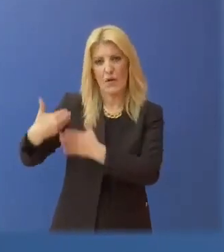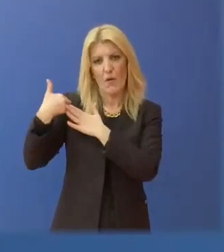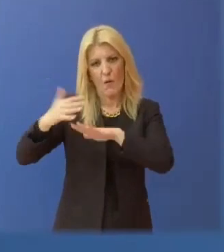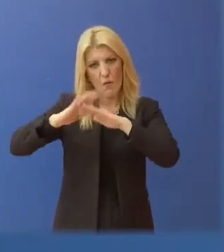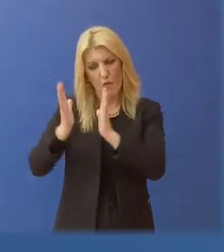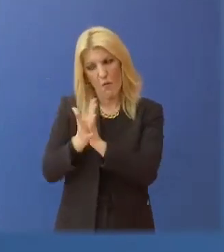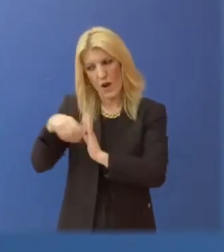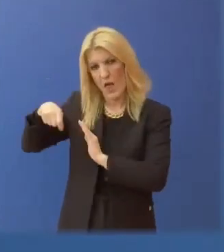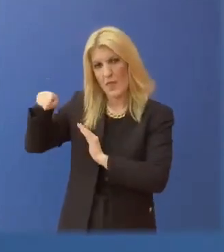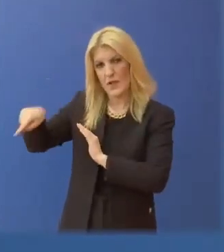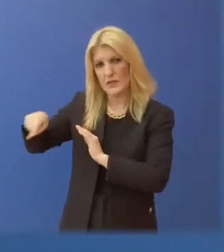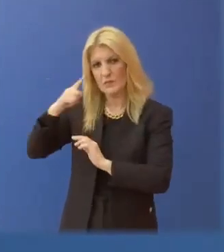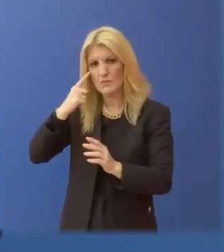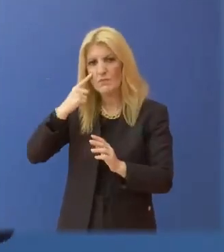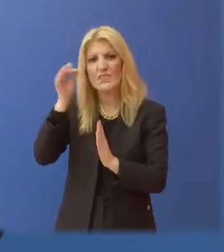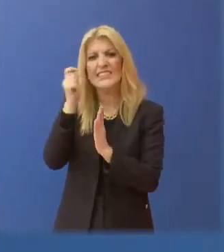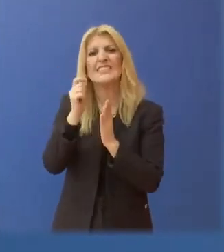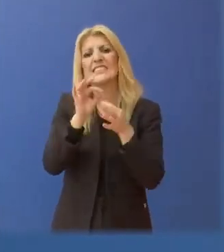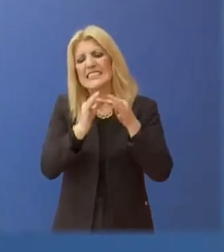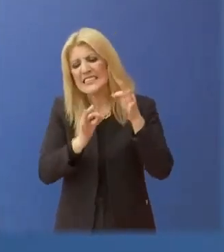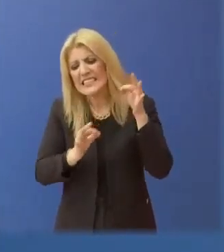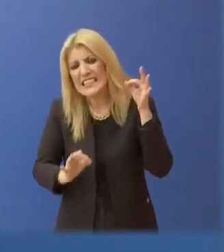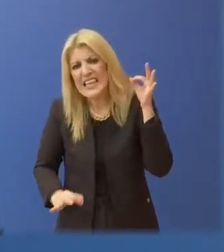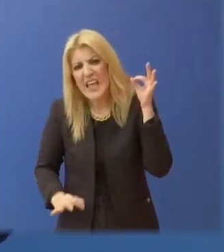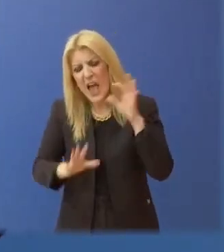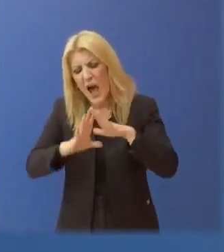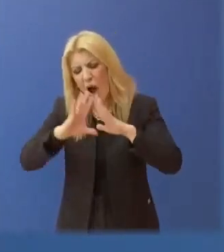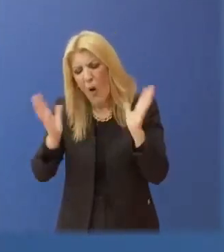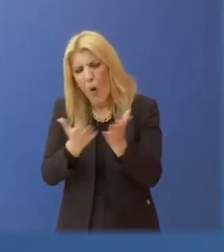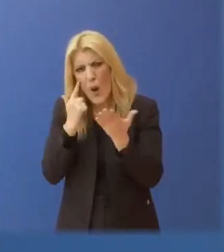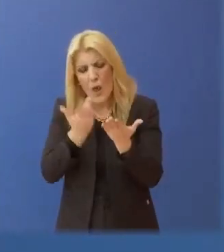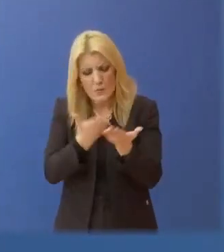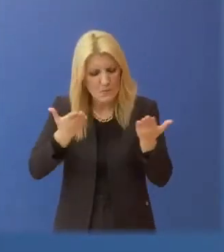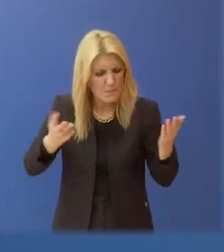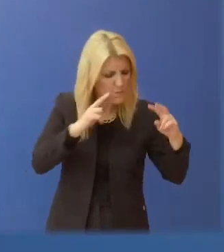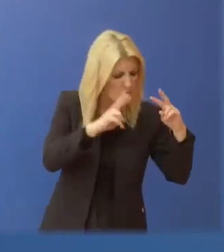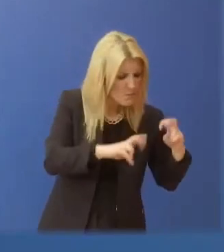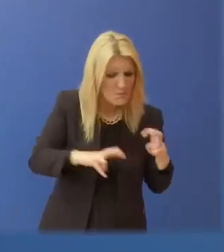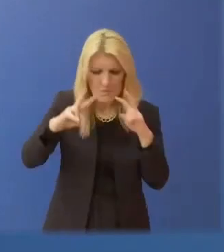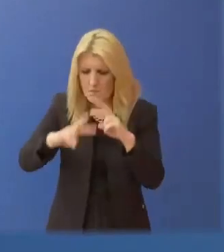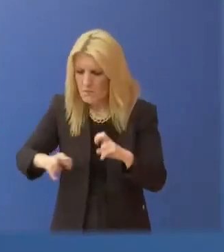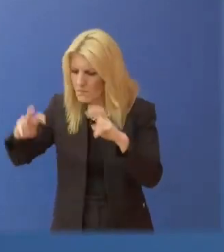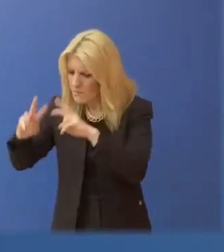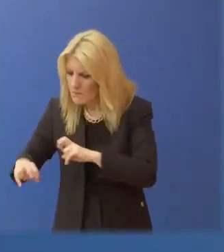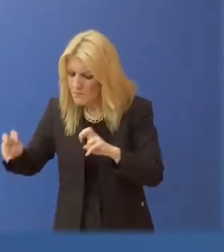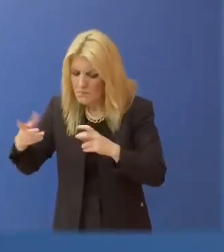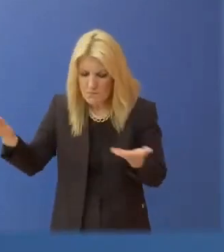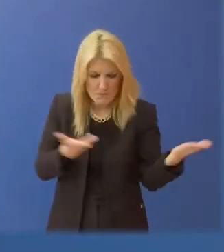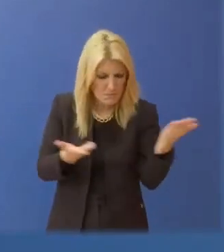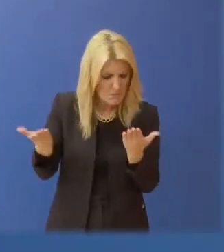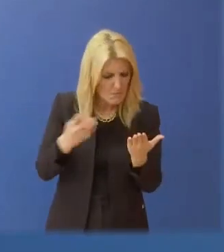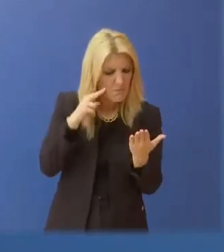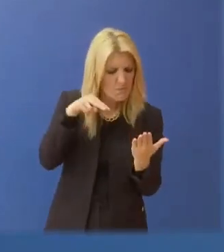όλα τα στοιχεία που έρχονται στην επιφάνεια. Αυτό άλλωστε είναι που έχουμε πει και από την πρώτη στιγμή. Η δικαιοσύνη με τη δικαστική έρευνα που βρίσκεται σε εξέλιξη